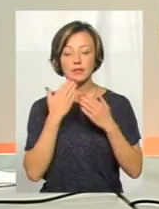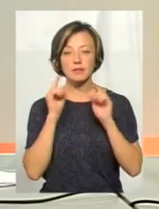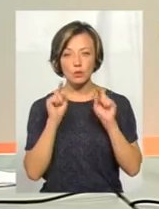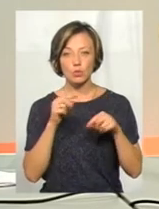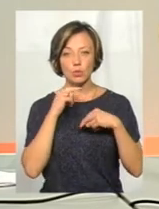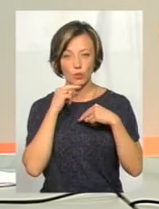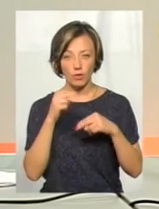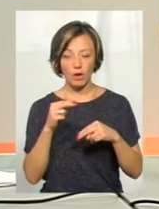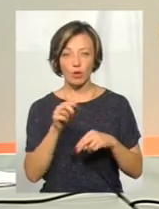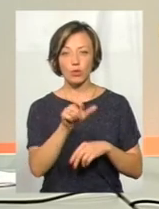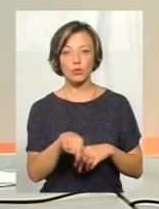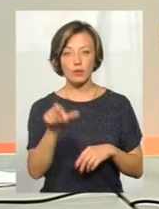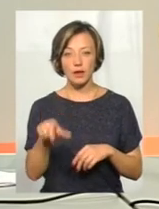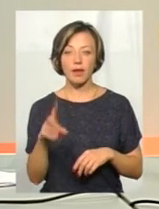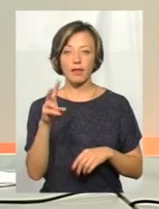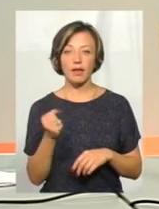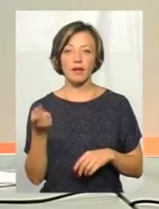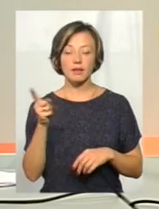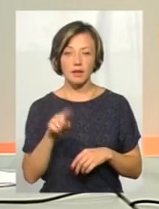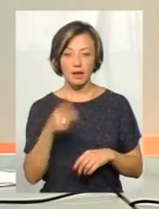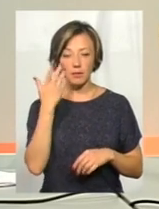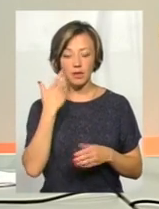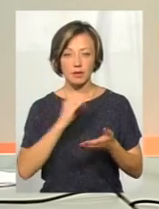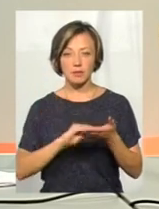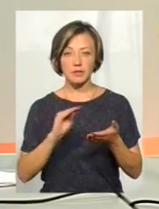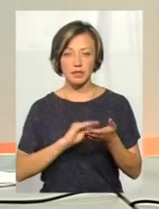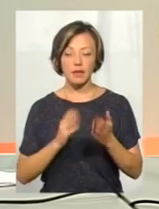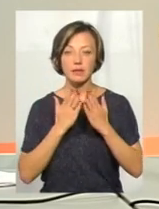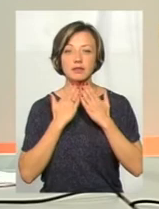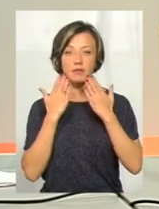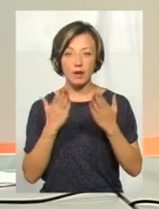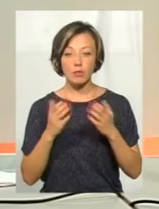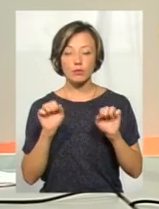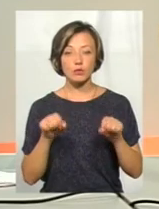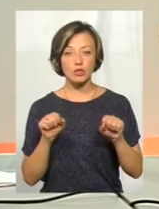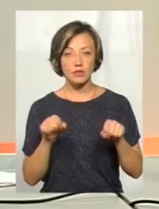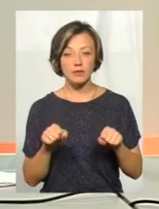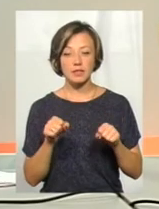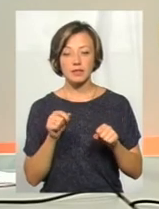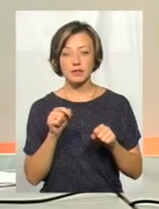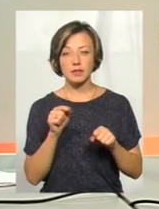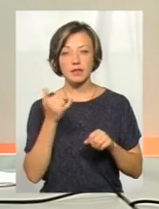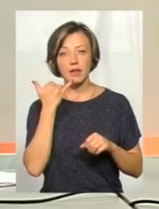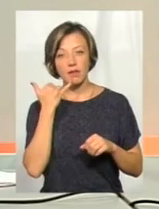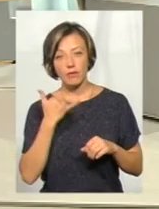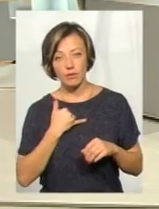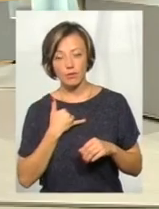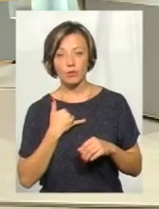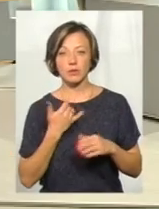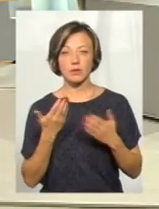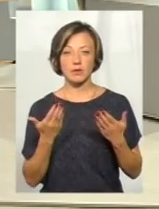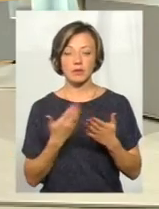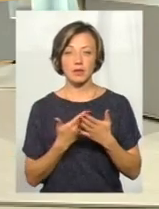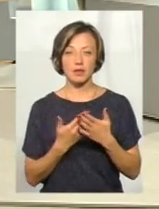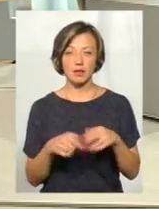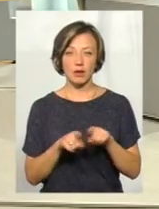увагу людей на те, щоб при написанні такого звернення, вони, можливо, звернулись телефоном. Телефони